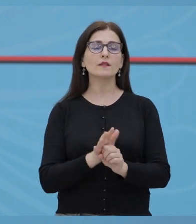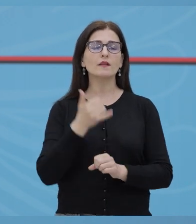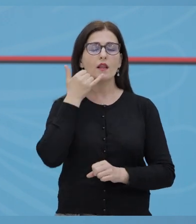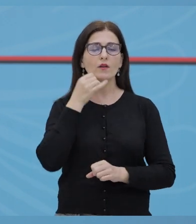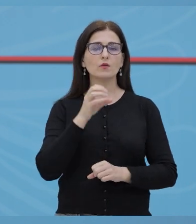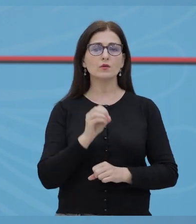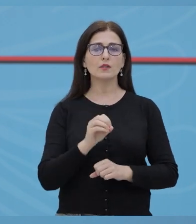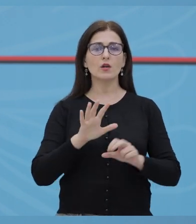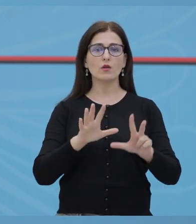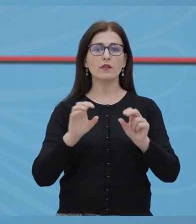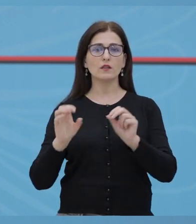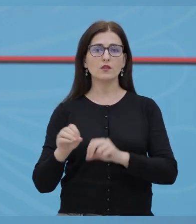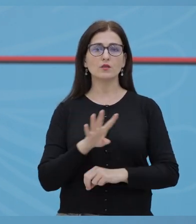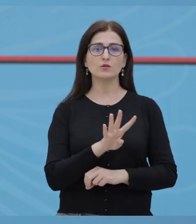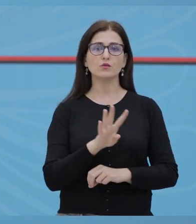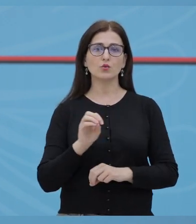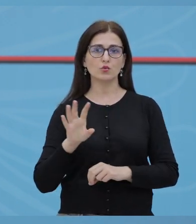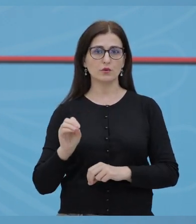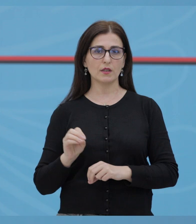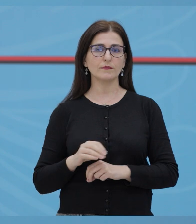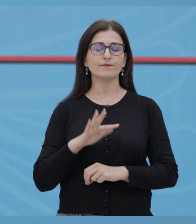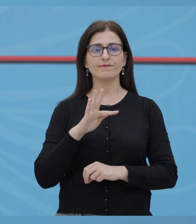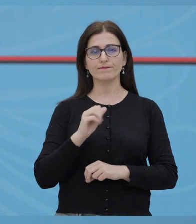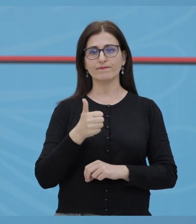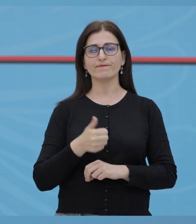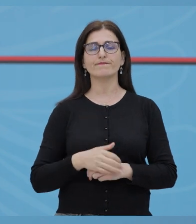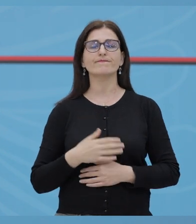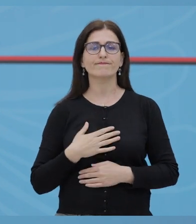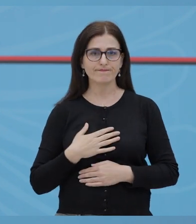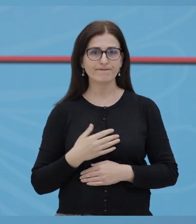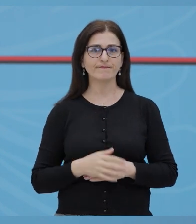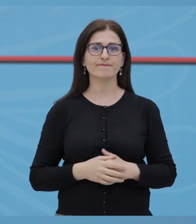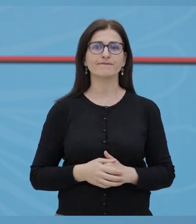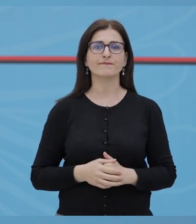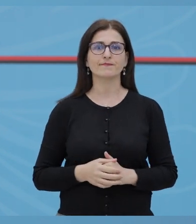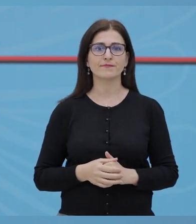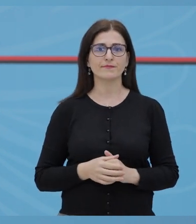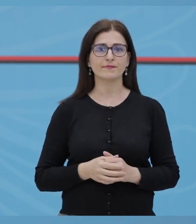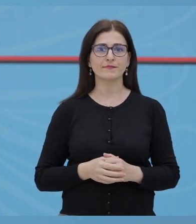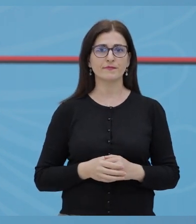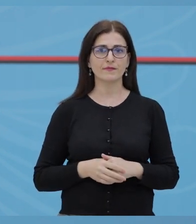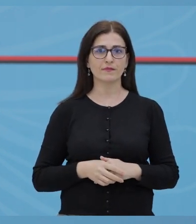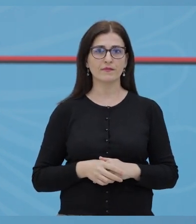shdo pyetja po informacion për COVID-19, telefononi në linjën e gjerbë 0800 20 20.